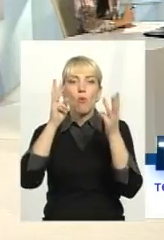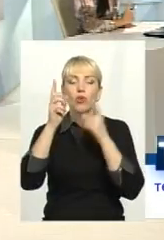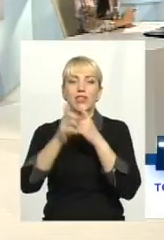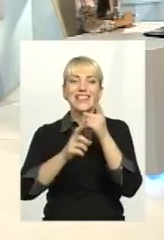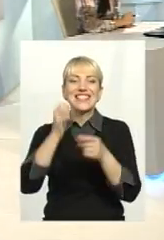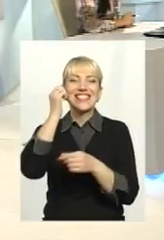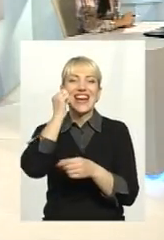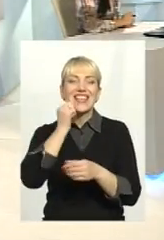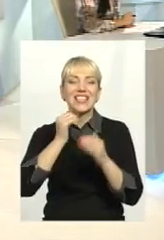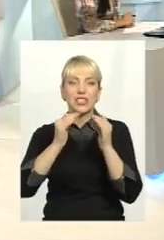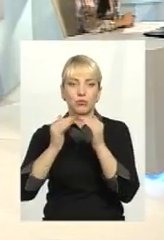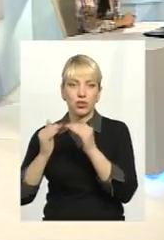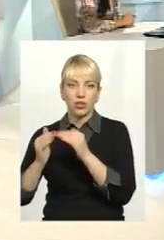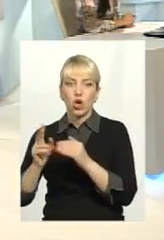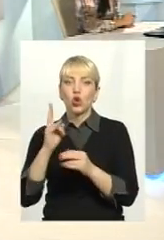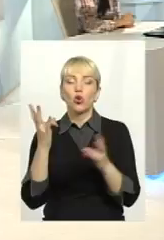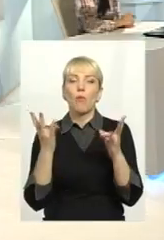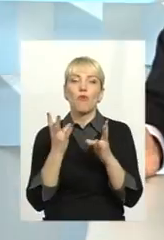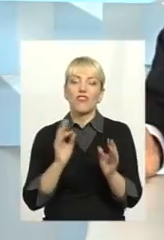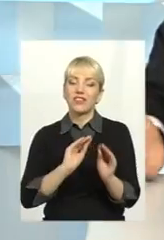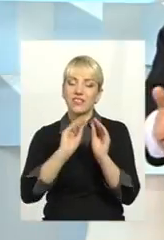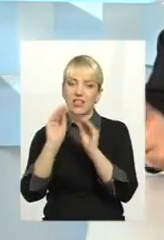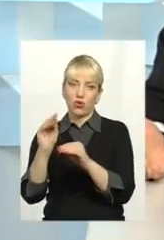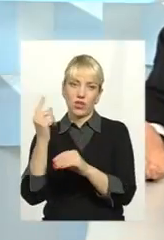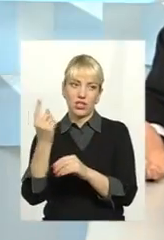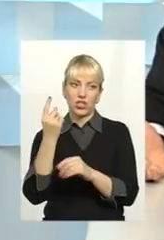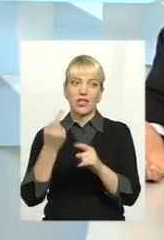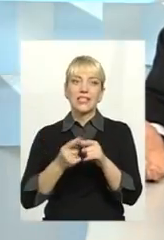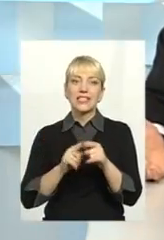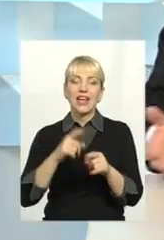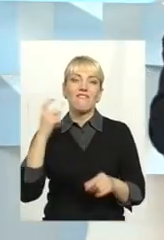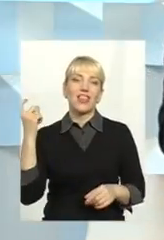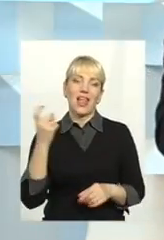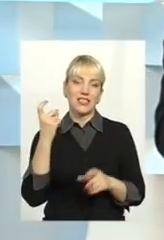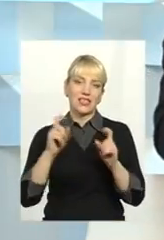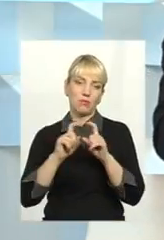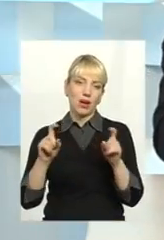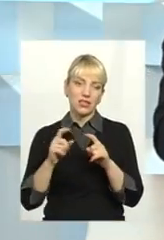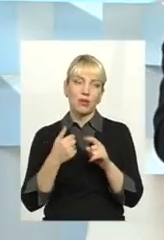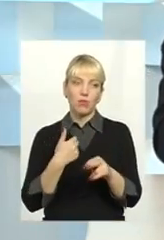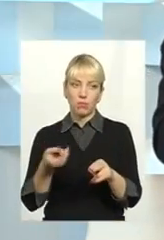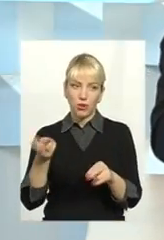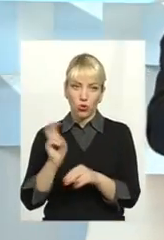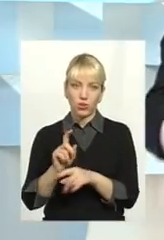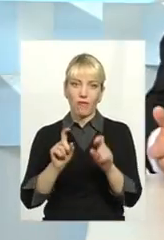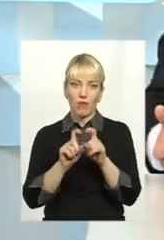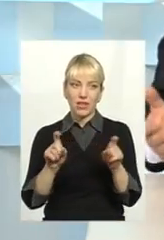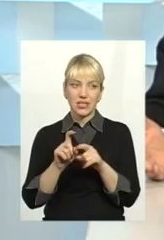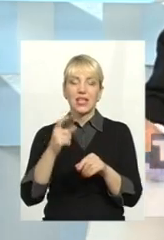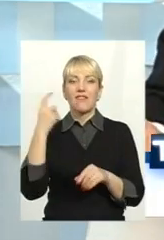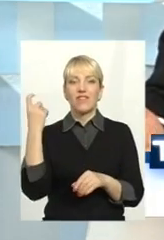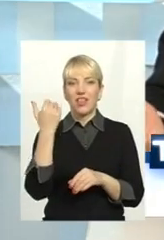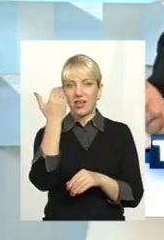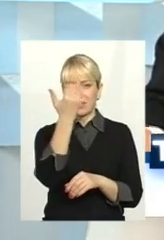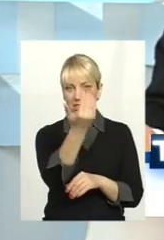Тепер хто мусить встановити лічильник? Ну я вже казав, власник магазину. Ми приходимо в магазин, власник